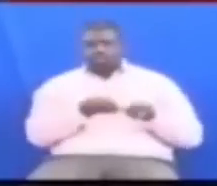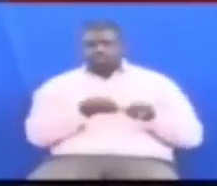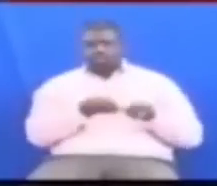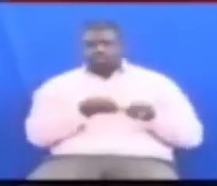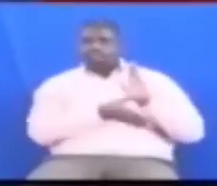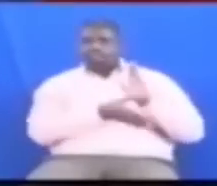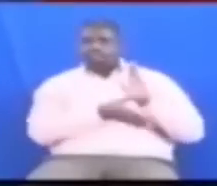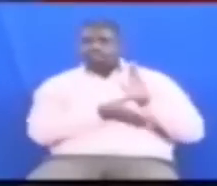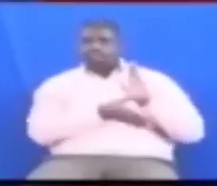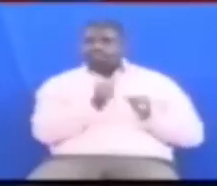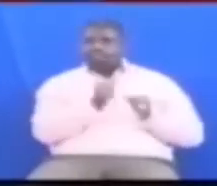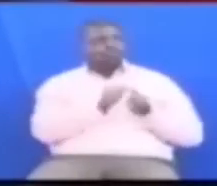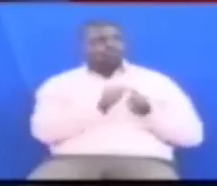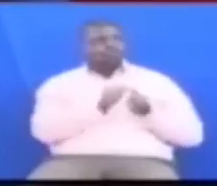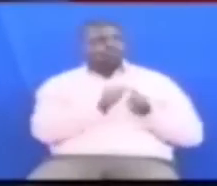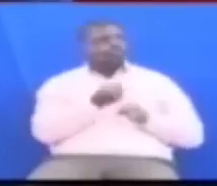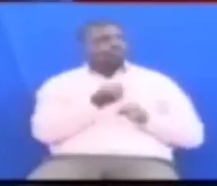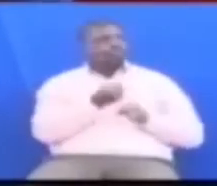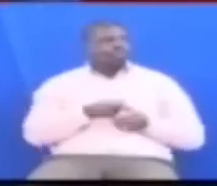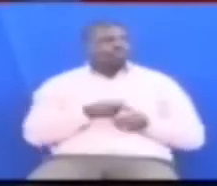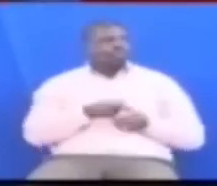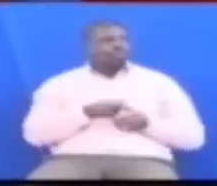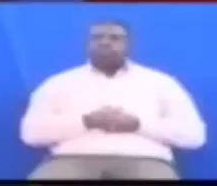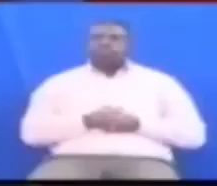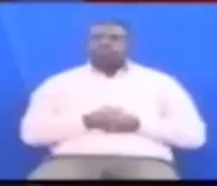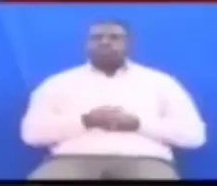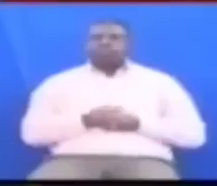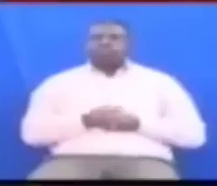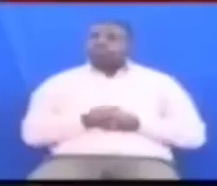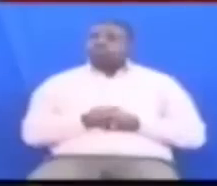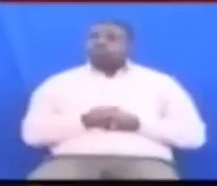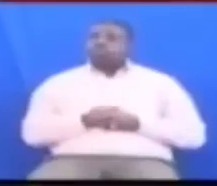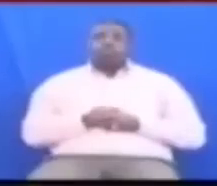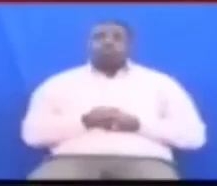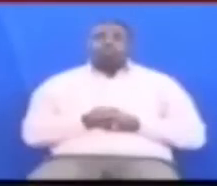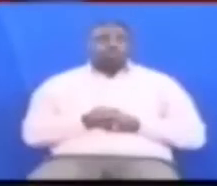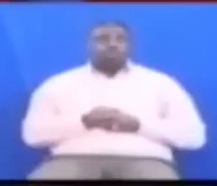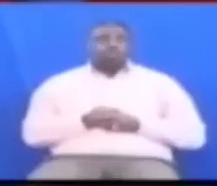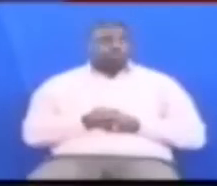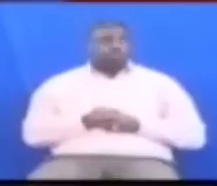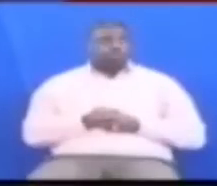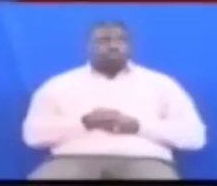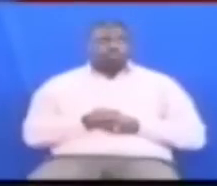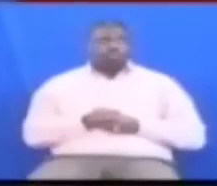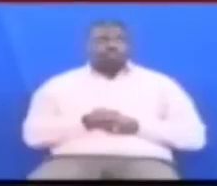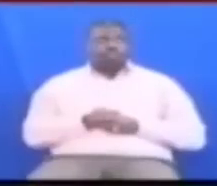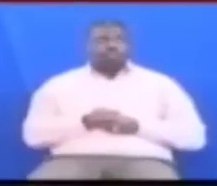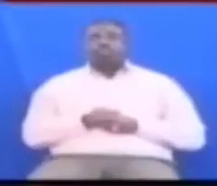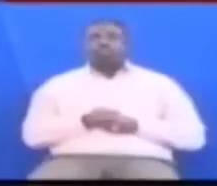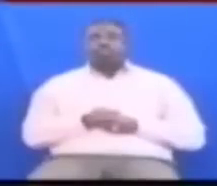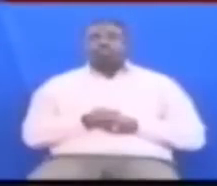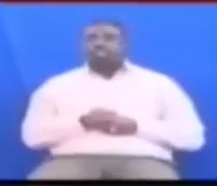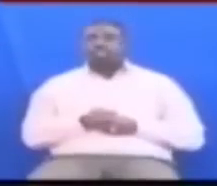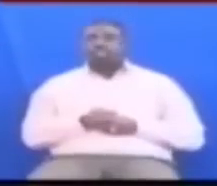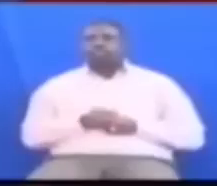wanayozifanya Sasa tunaomba sana serikari Kwa sababu hawa watu wanafahamika Nenisha wewe ni kuzungumzi hapa Ndani ya mungahidi kwenye